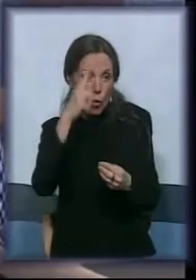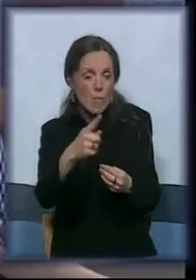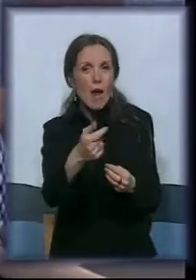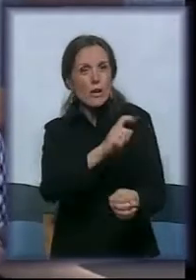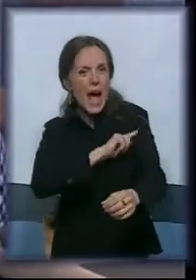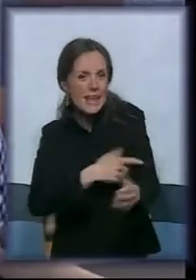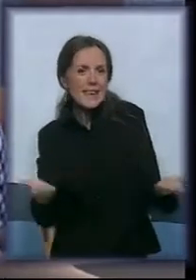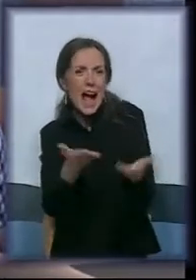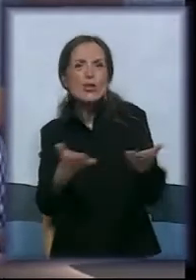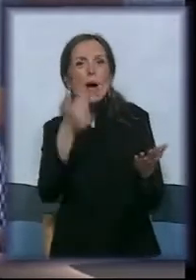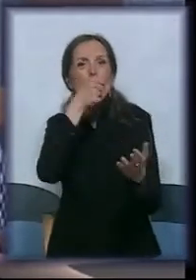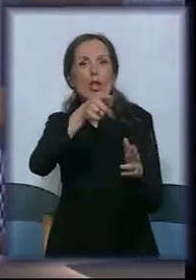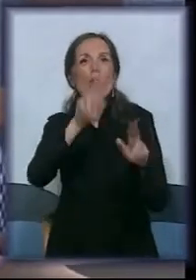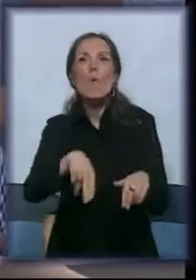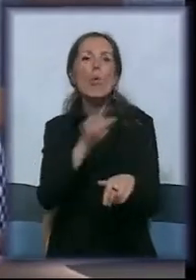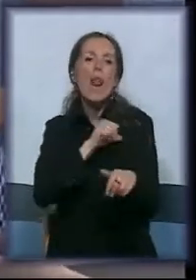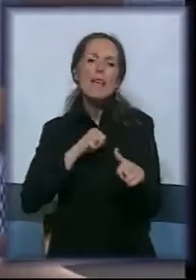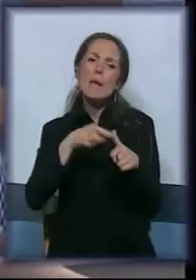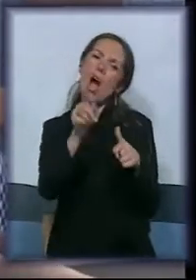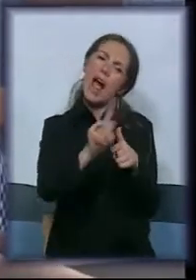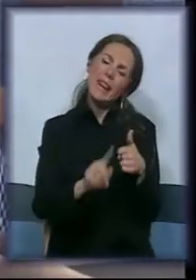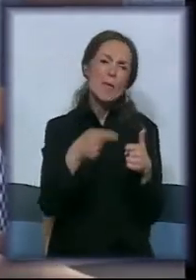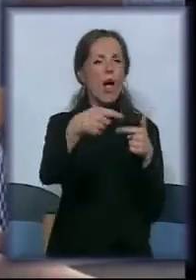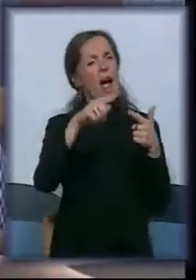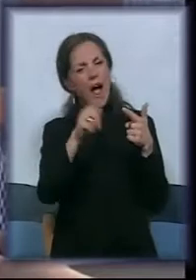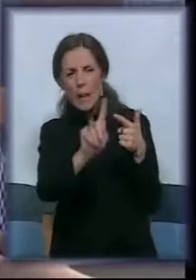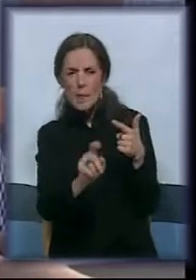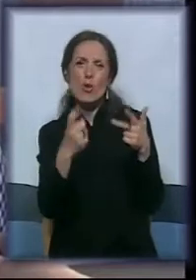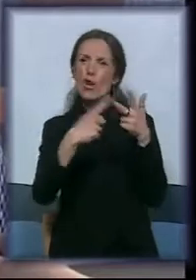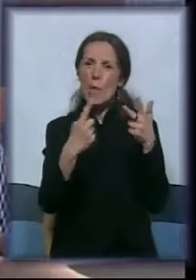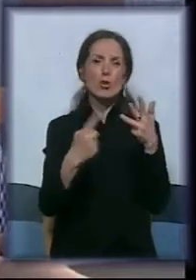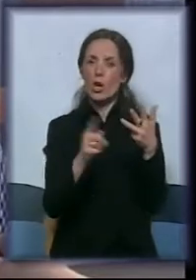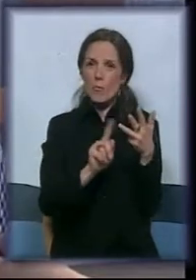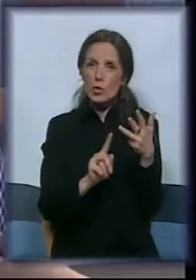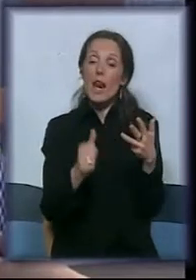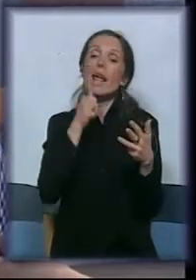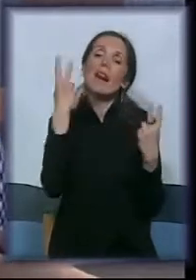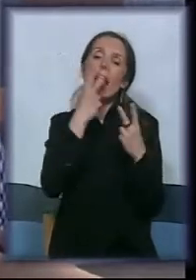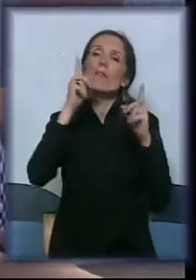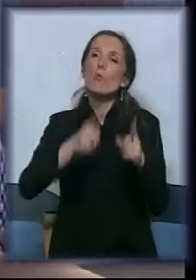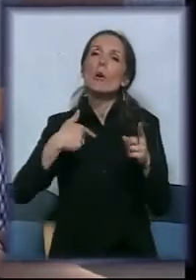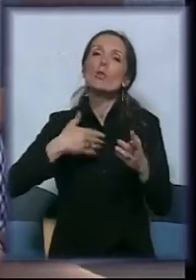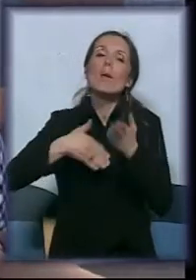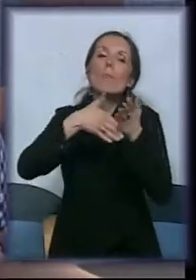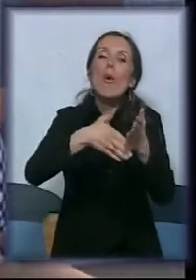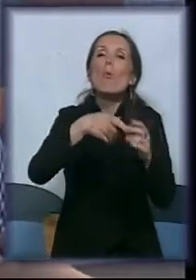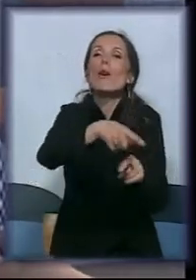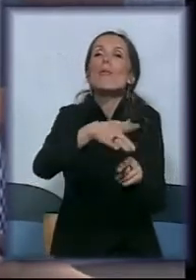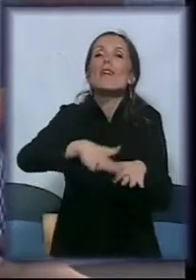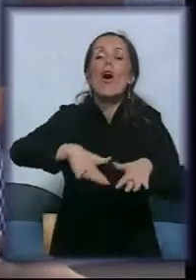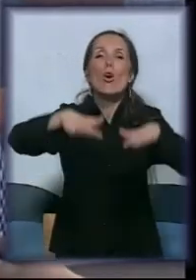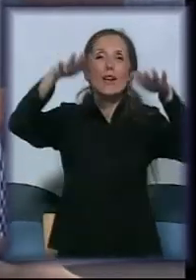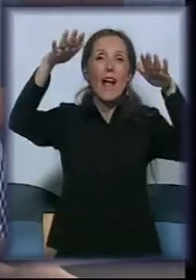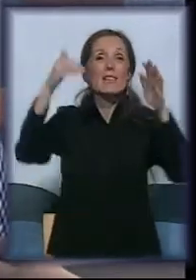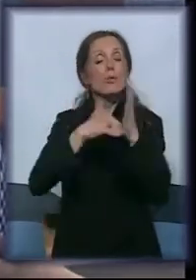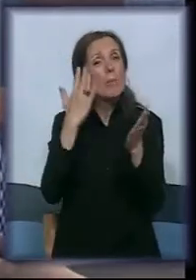nemojmo samo obrojati ono u čemu oni nisu efikasni. I naravno, moramo da im pomognemo da odrastaju. Treba da